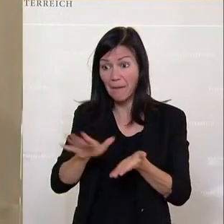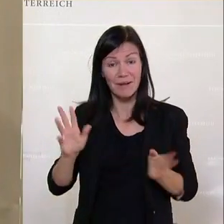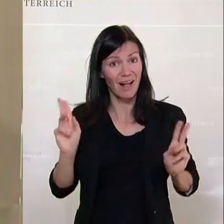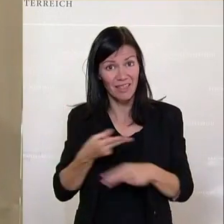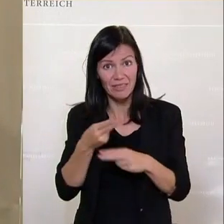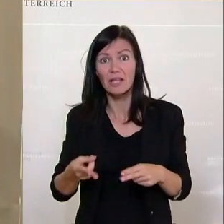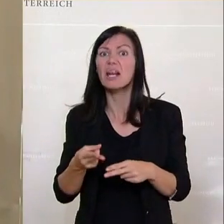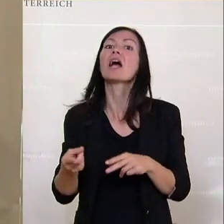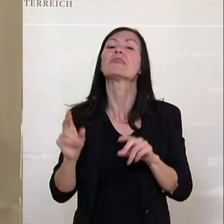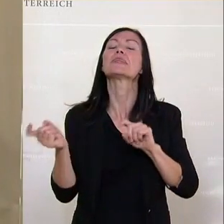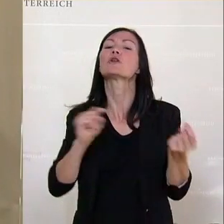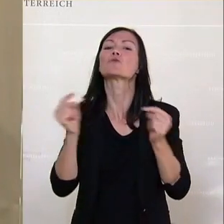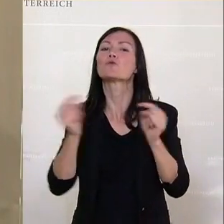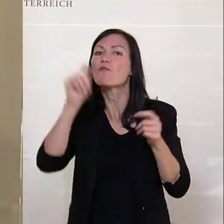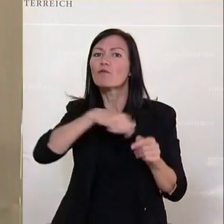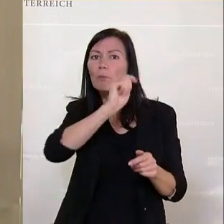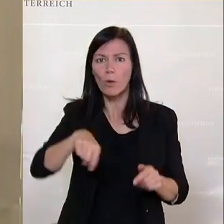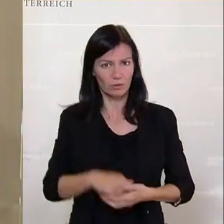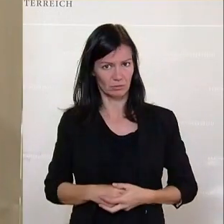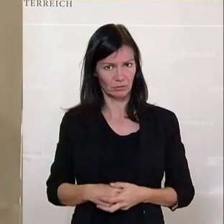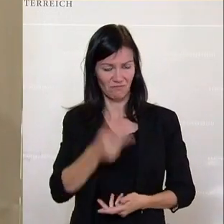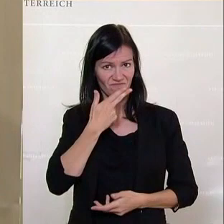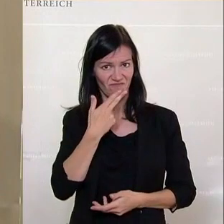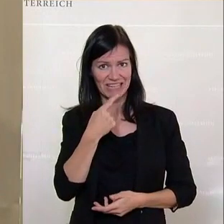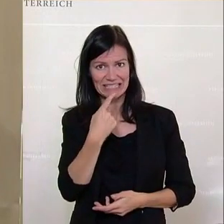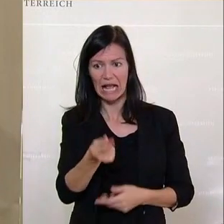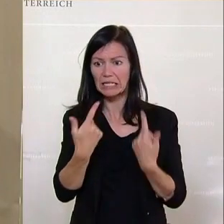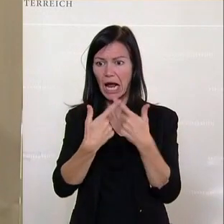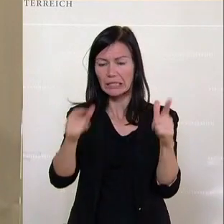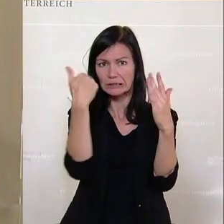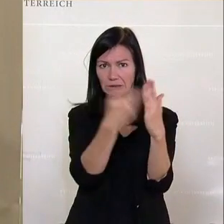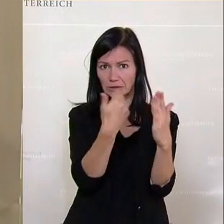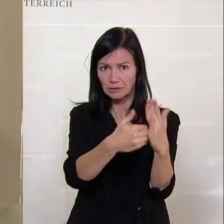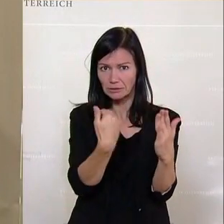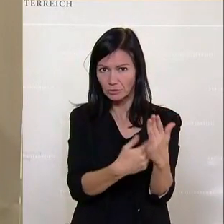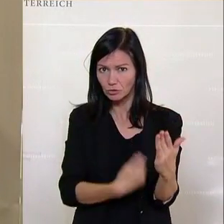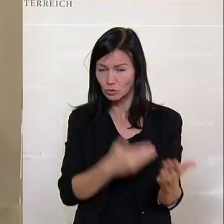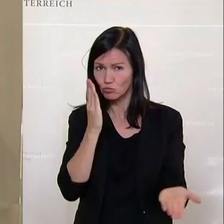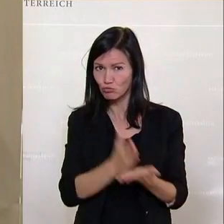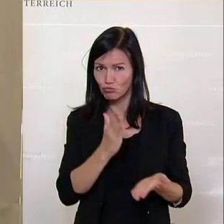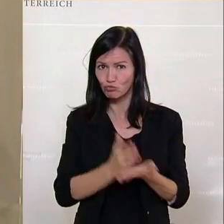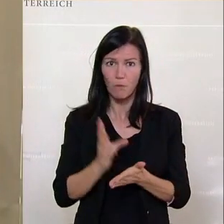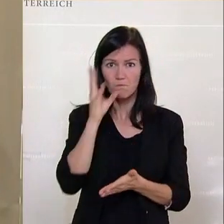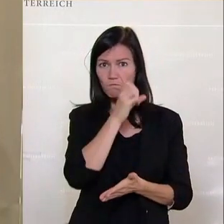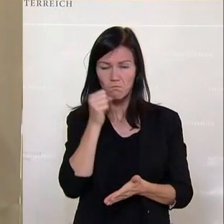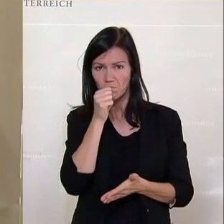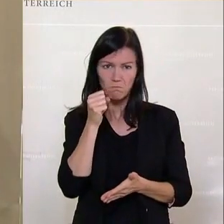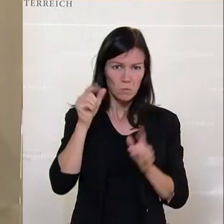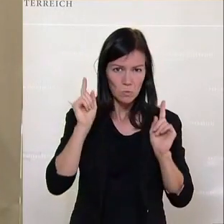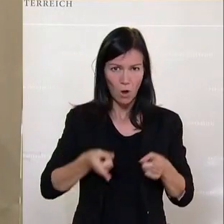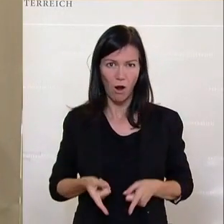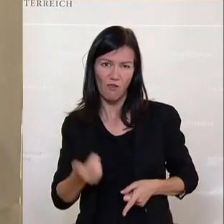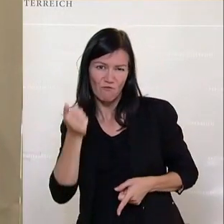darf ja nicht einmal darüber diskutieren. Jeder, der ein anderes Argument anführt, wird sofort hingestellt,